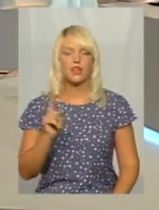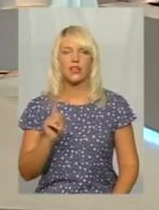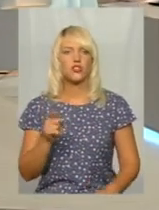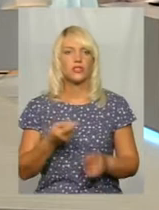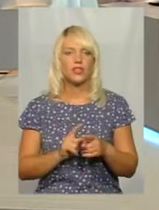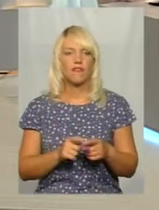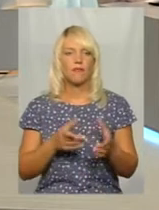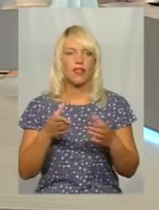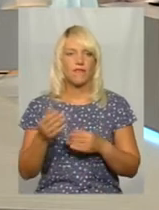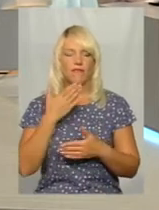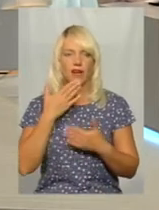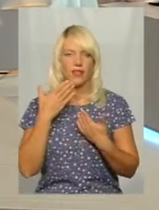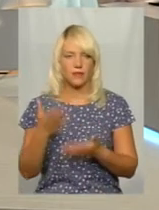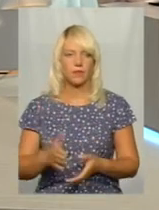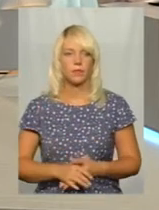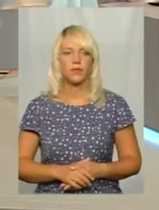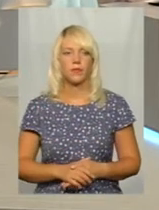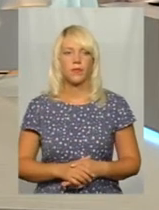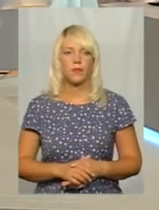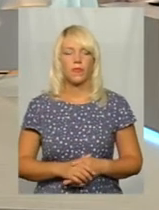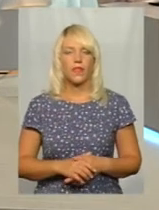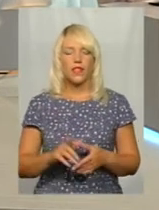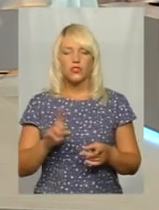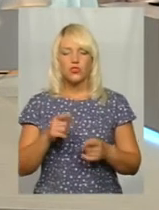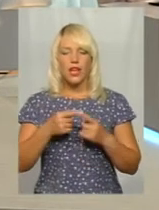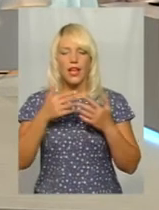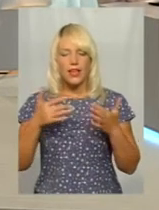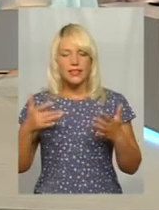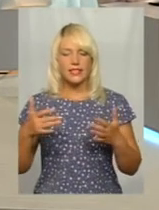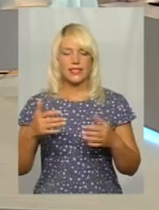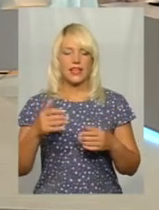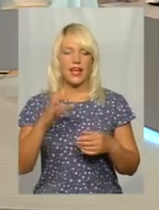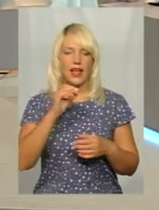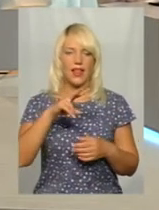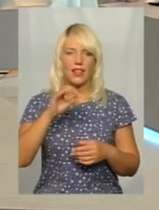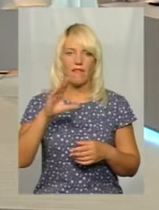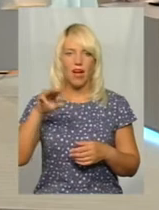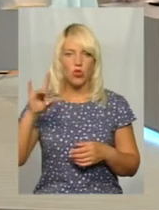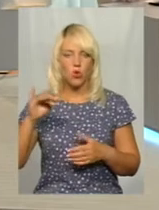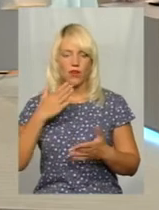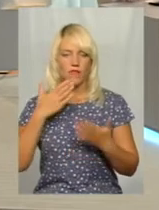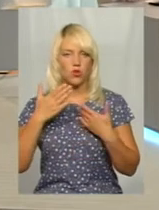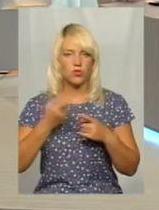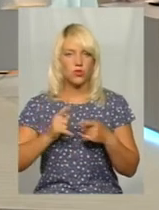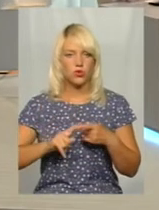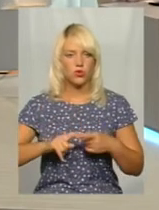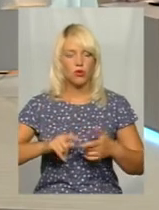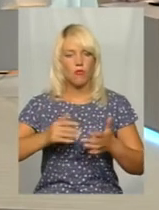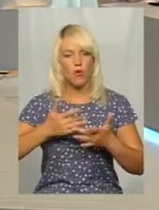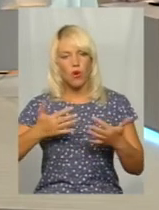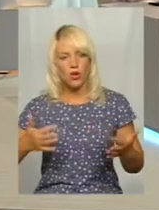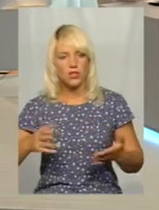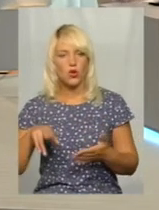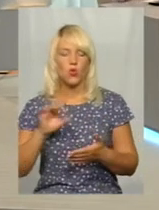повпливає? Він різні елеватори чи підприємства по-різному ставляться до урожаю, до